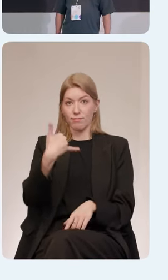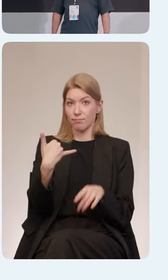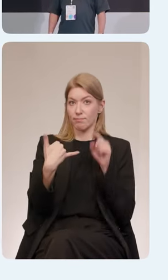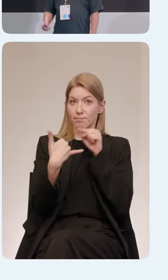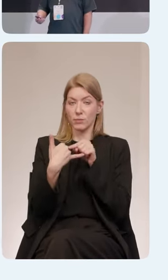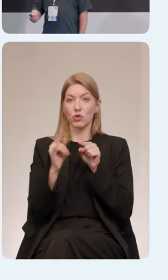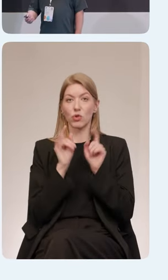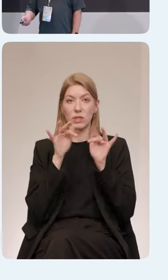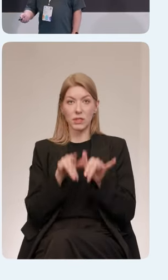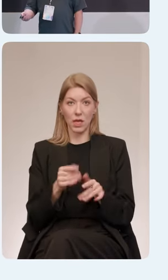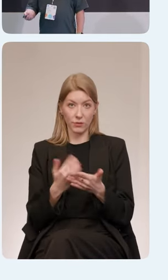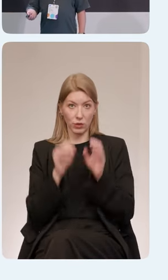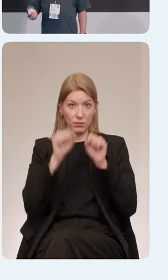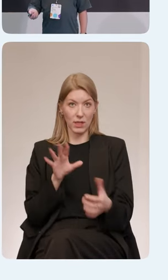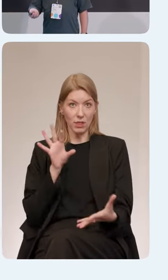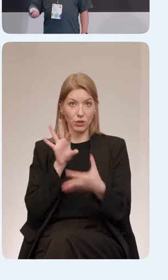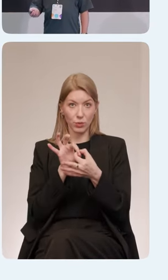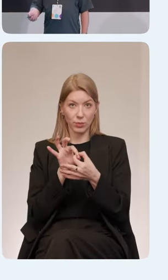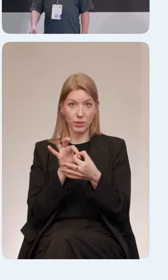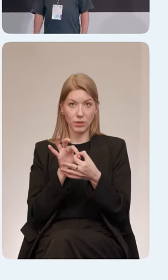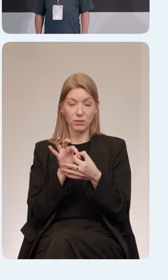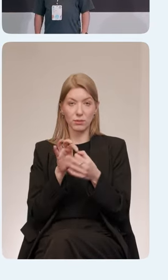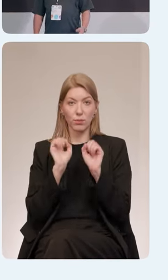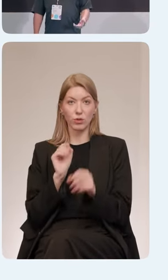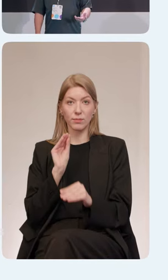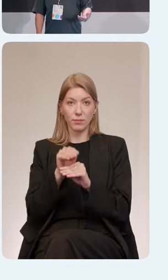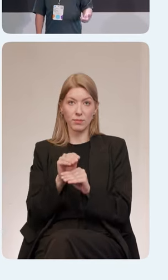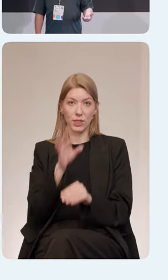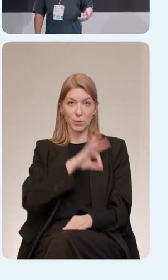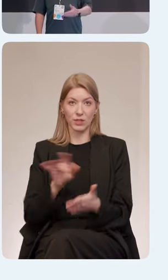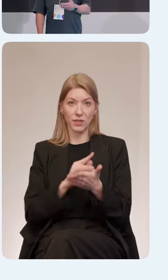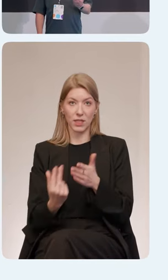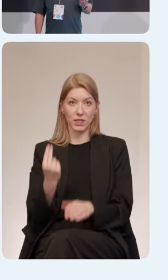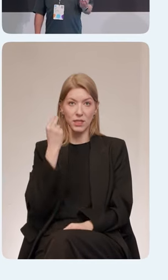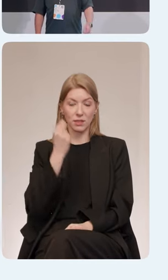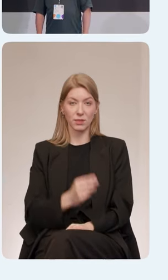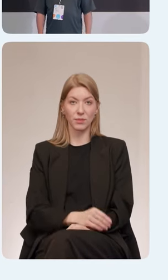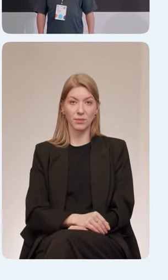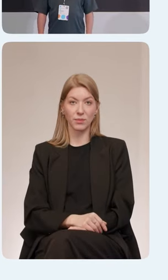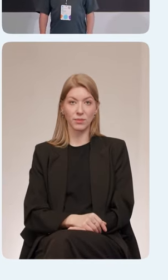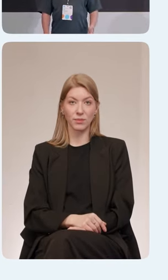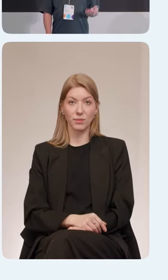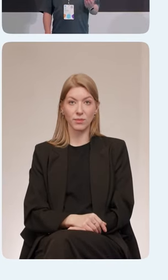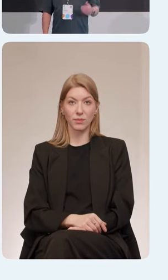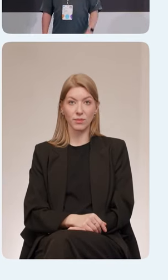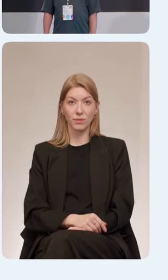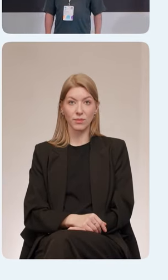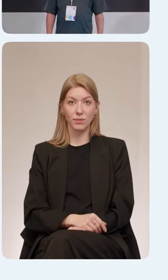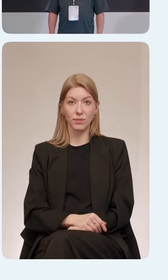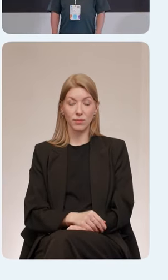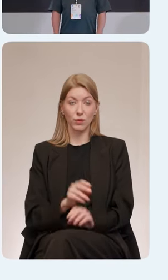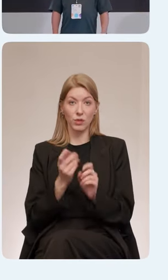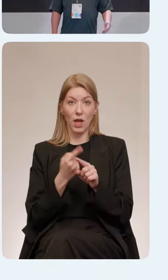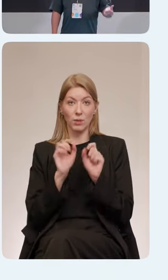такие вот суперлюди все используются скринридером, когда неудобно делать это, глядя на экран.